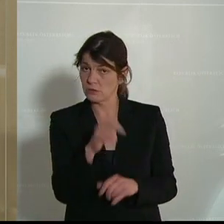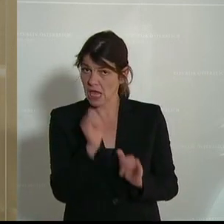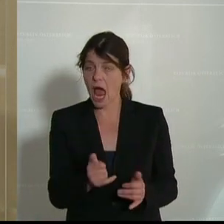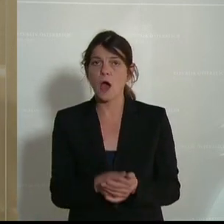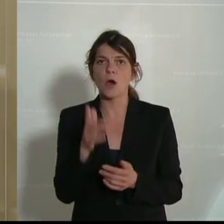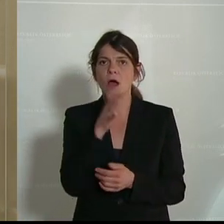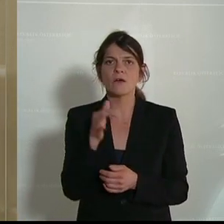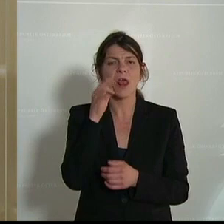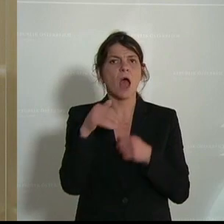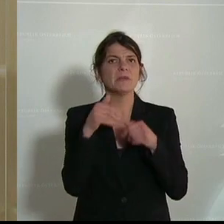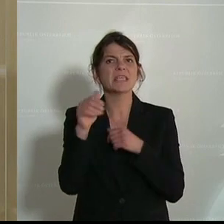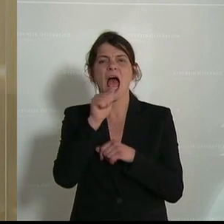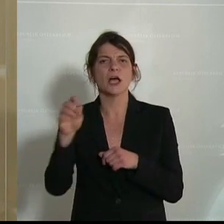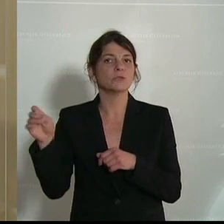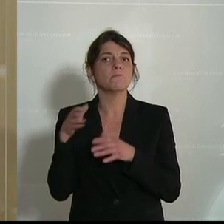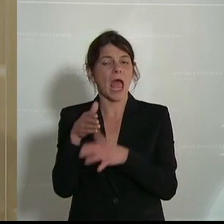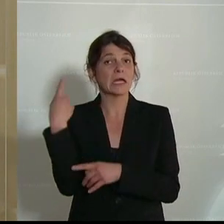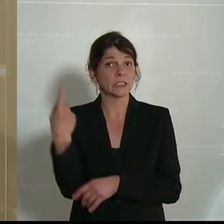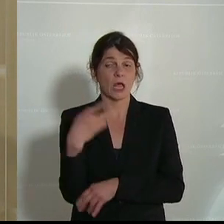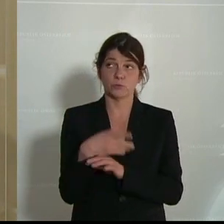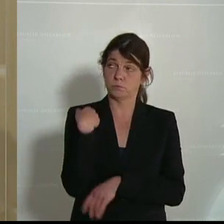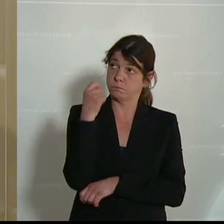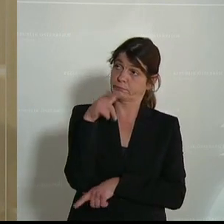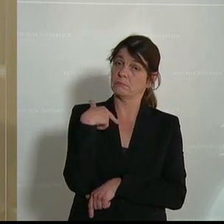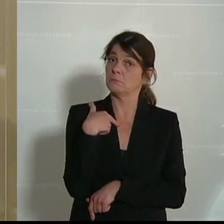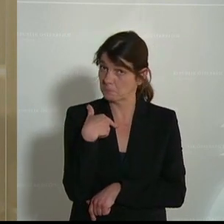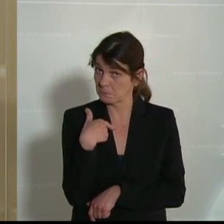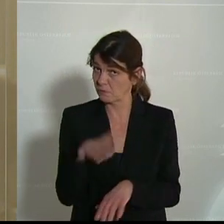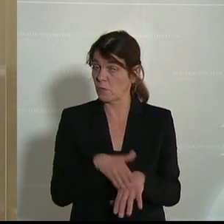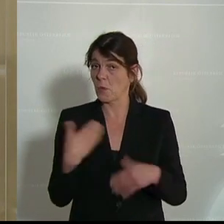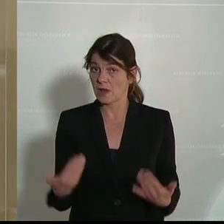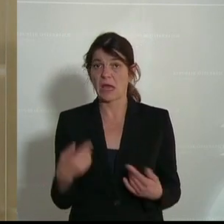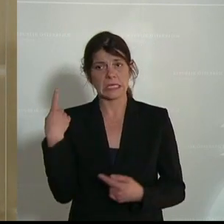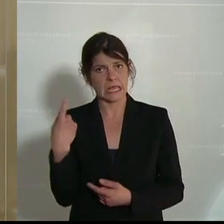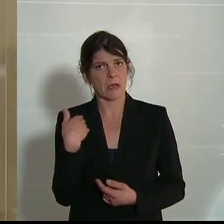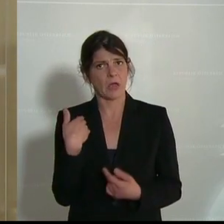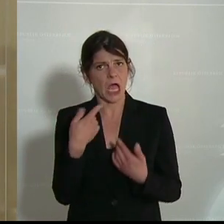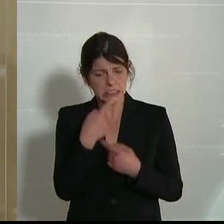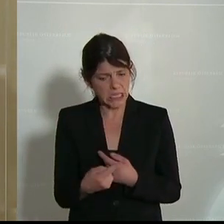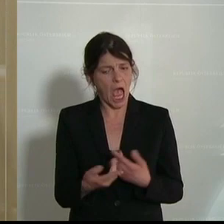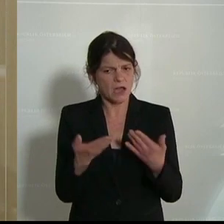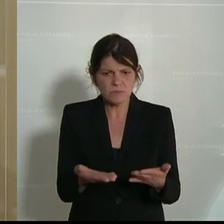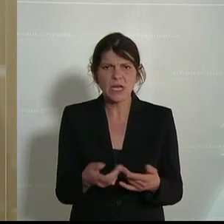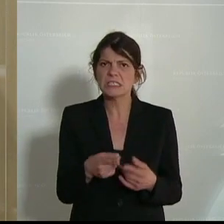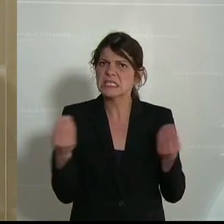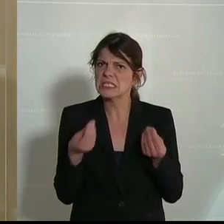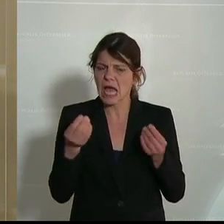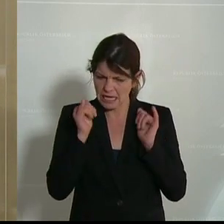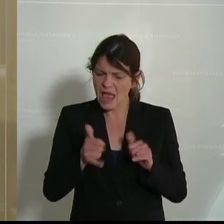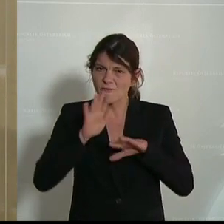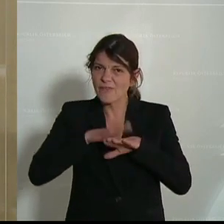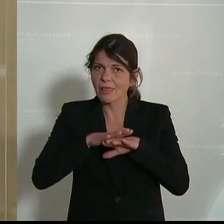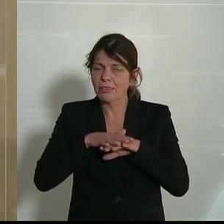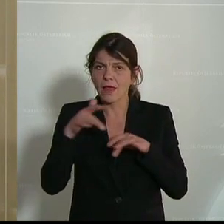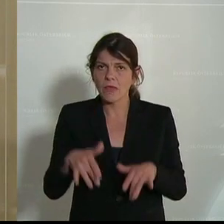Minister Aschbacher hat da schon sehr tief blicken lassen, meines Erachtens. Denn als sie das angesprochen hat, dass diese Sachen gefiltert werden,